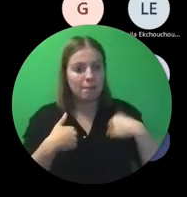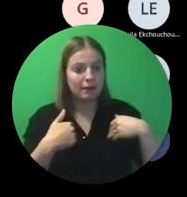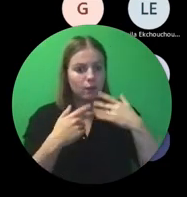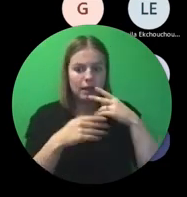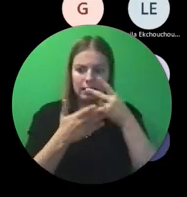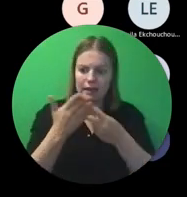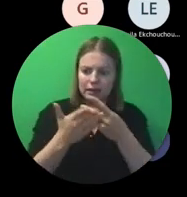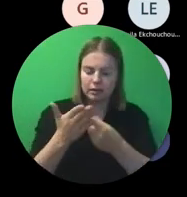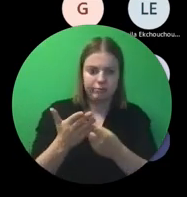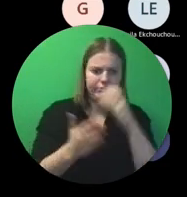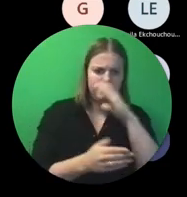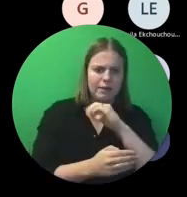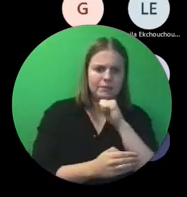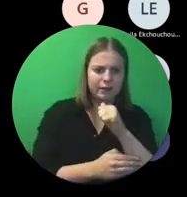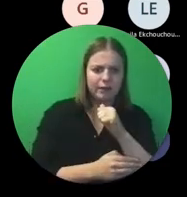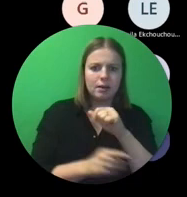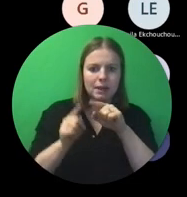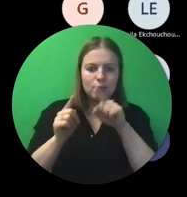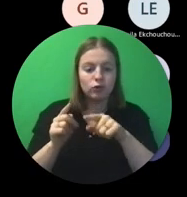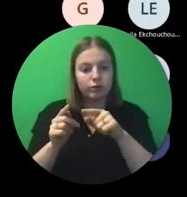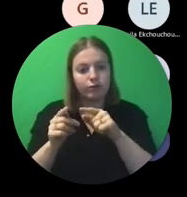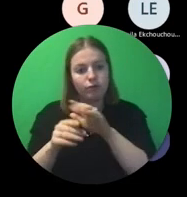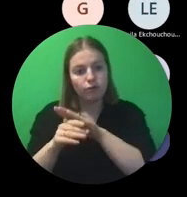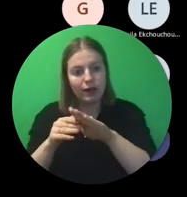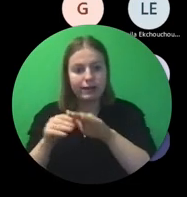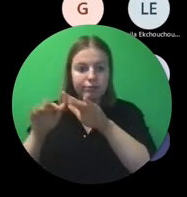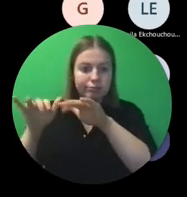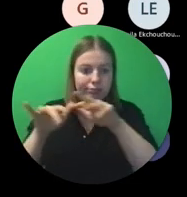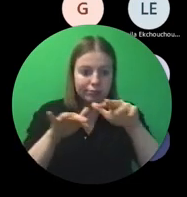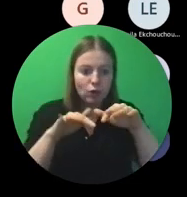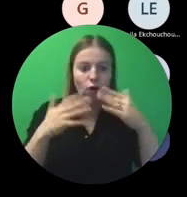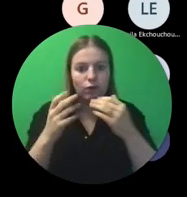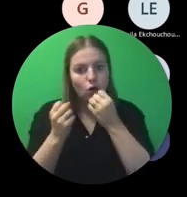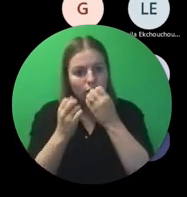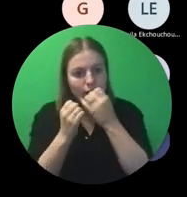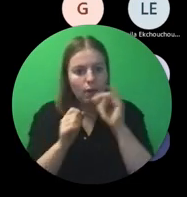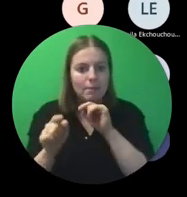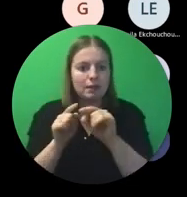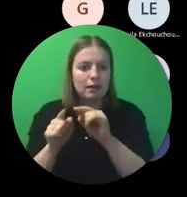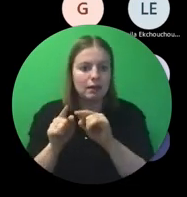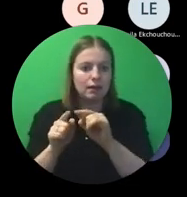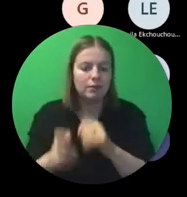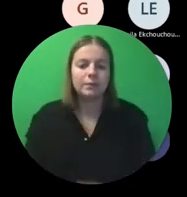uitleggen. Of alleszins voluit gaan gebruiken.